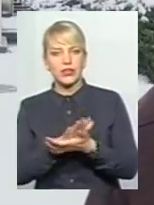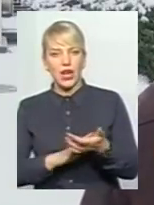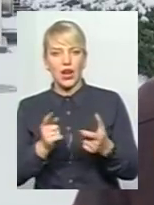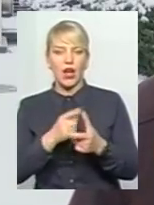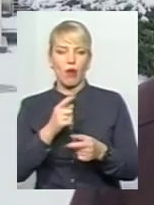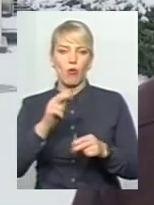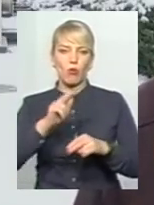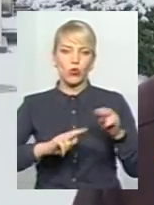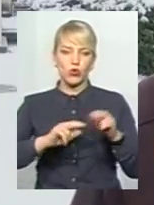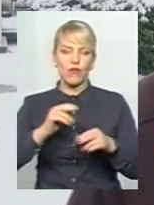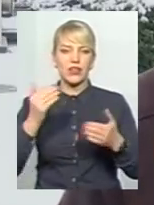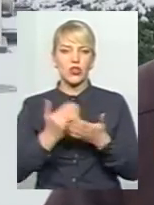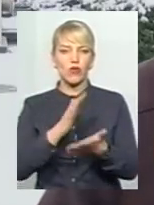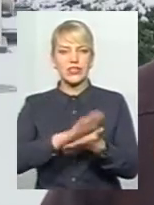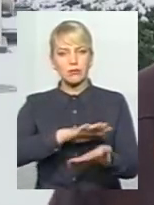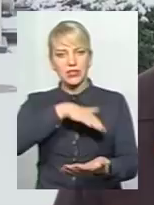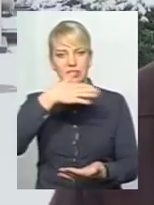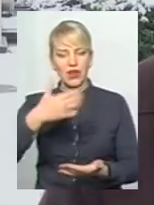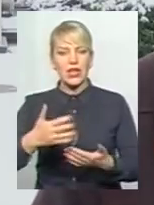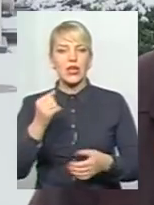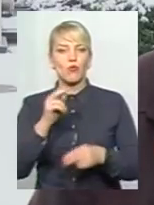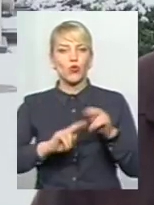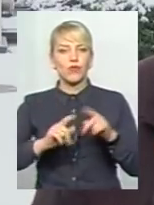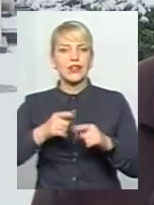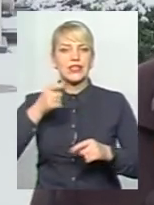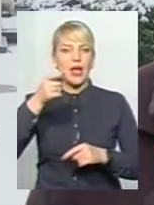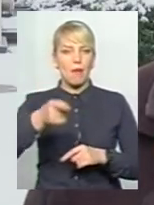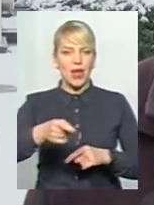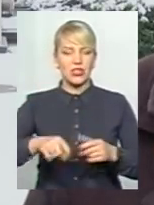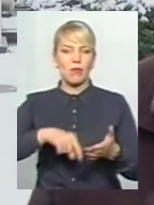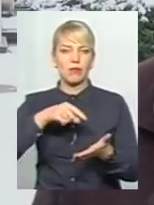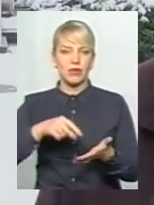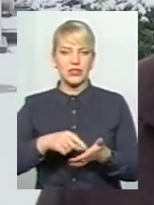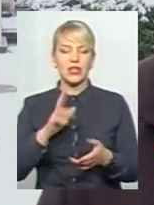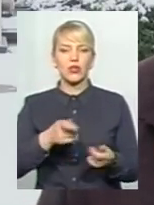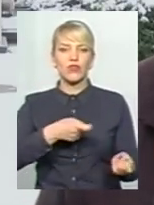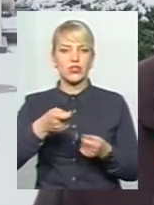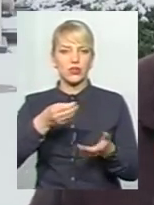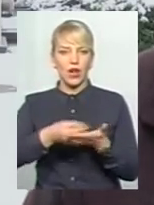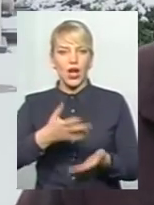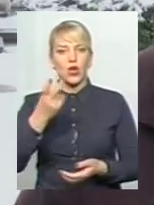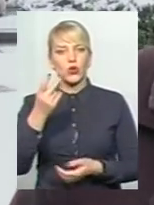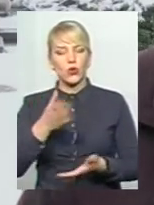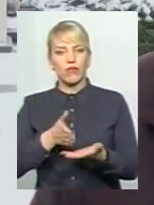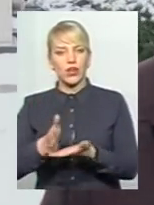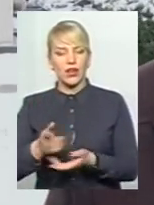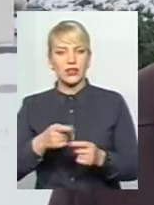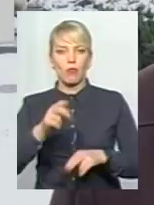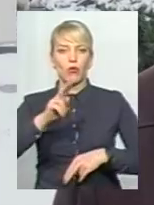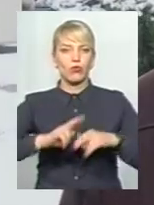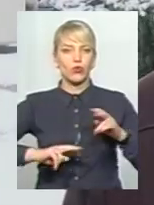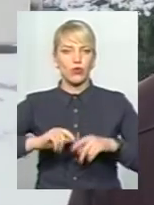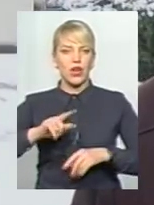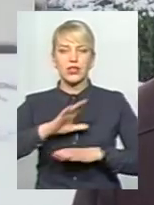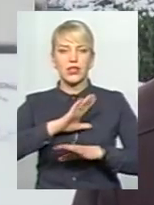придеться будувати десь за межами міста і возити, дорого буде коштувати. Щоб вивозити це сміття. Другий варіант побудувати, тоді не